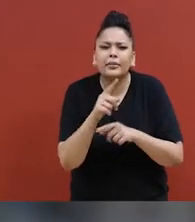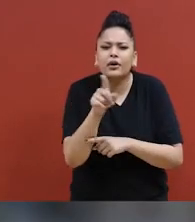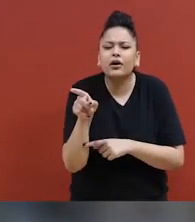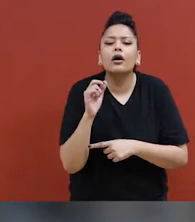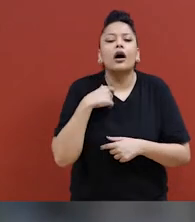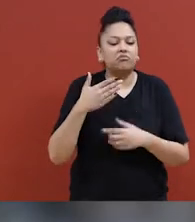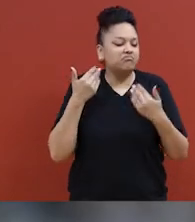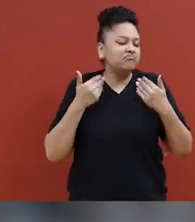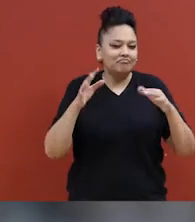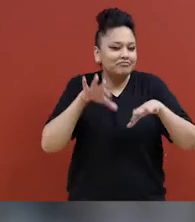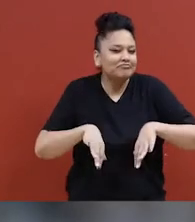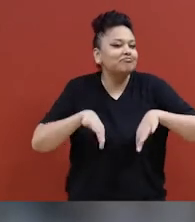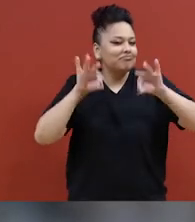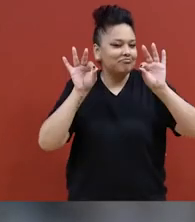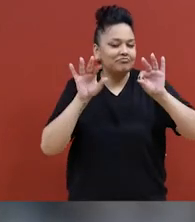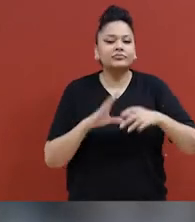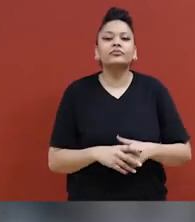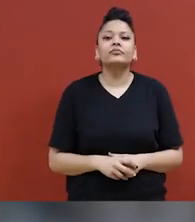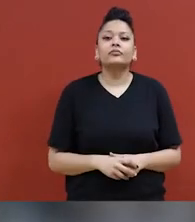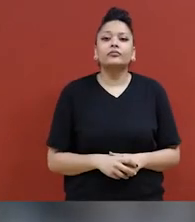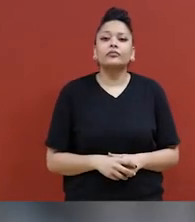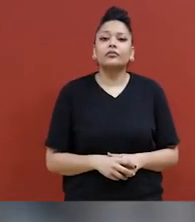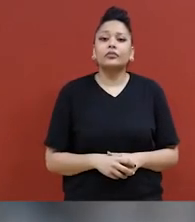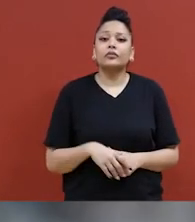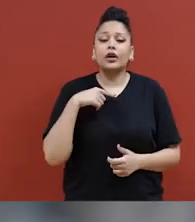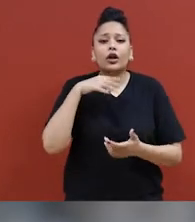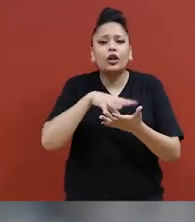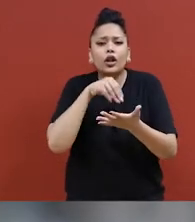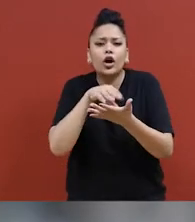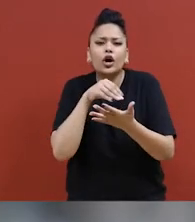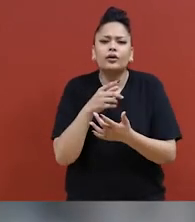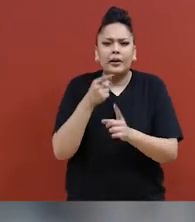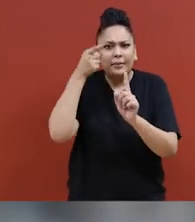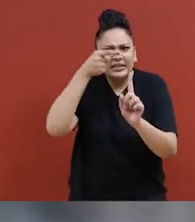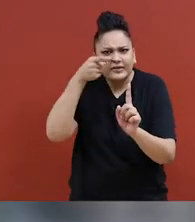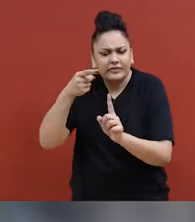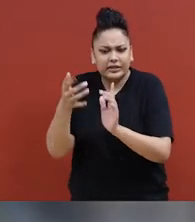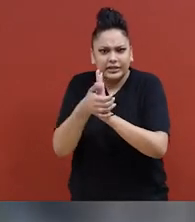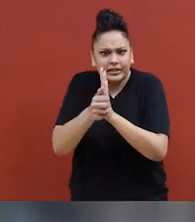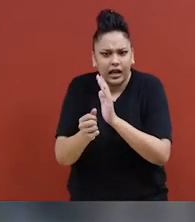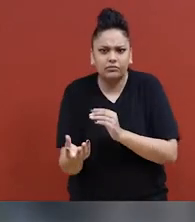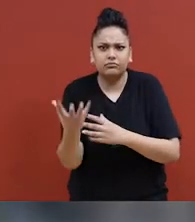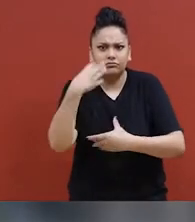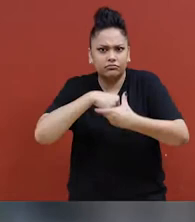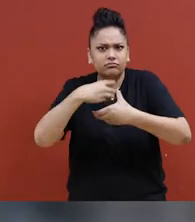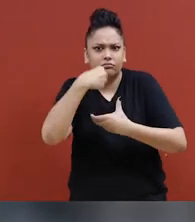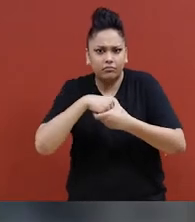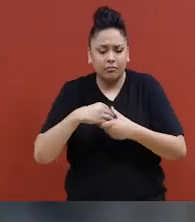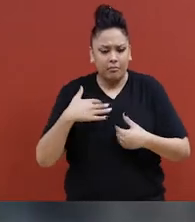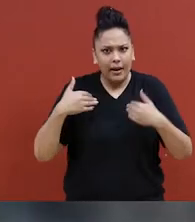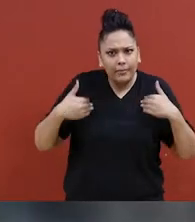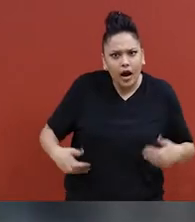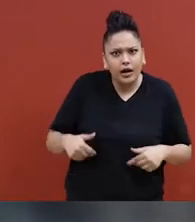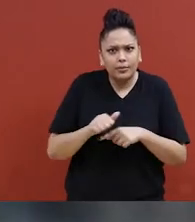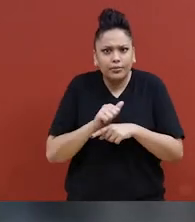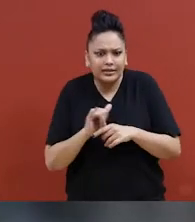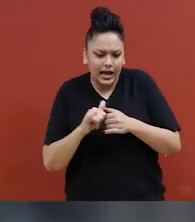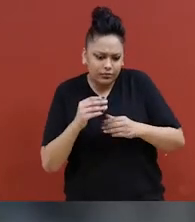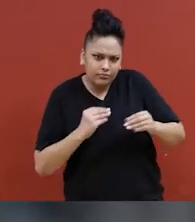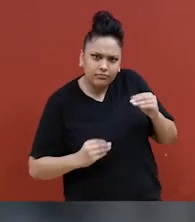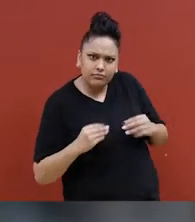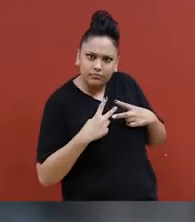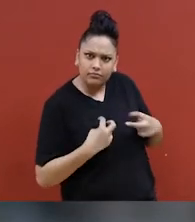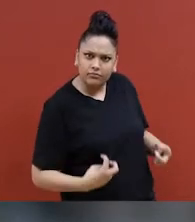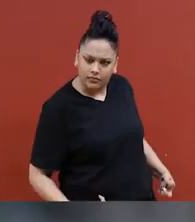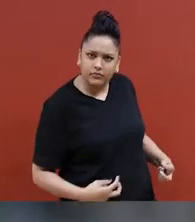vraiment heureuse d'apprendre des techniques que je peux utiliser avec mon corps et aussi différentes façons d'utiliser ma voix